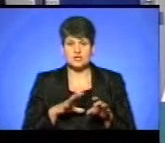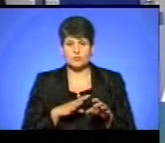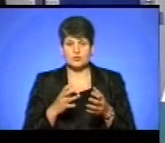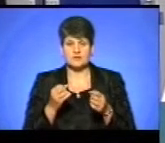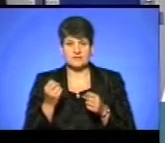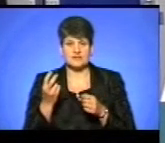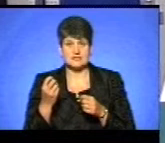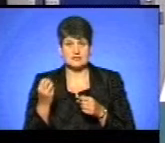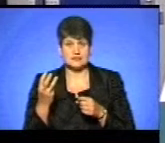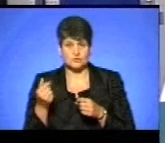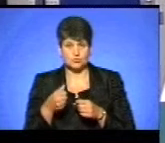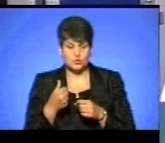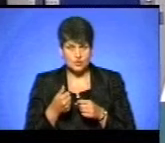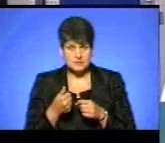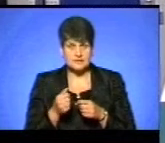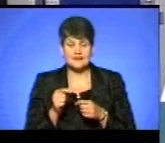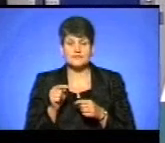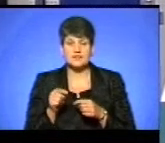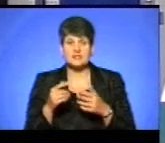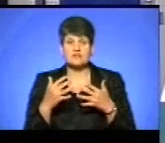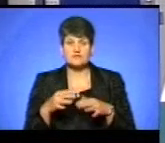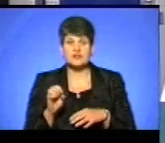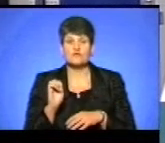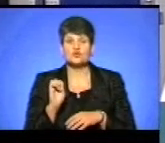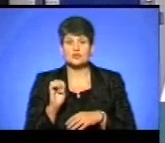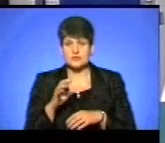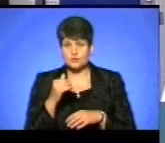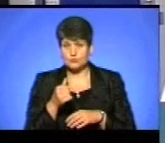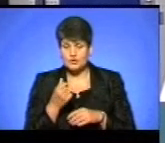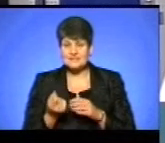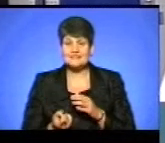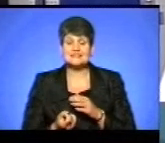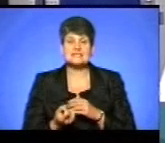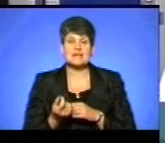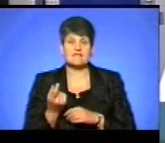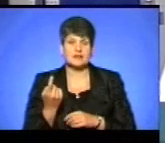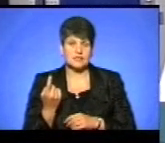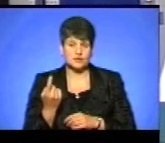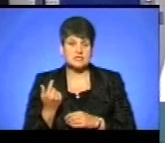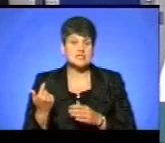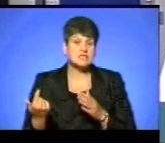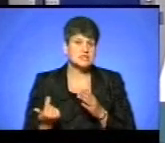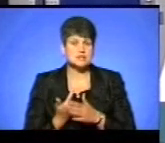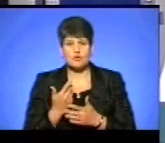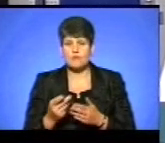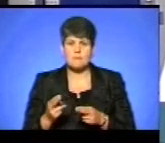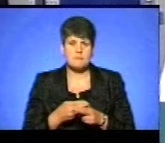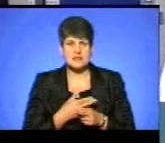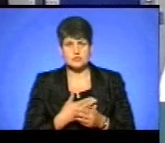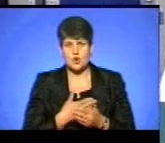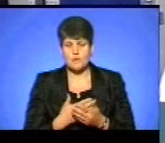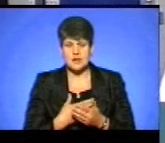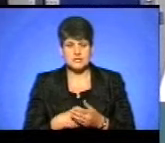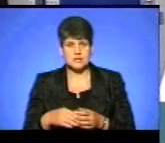році. Тобто, тільки уже в 2014 році з'явилося і знову без громадських слухань,